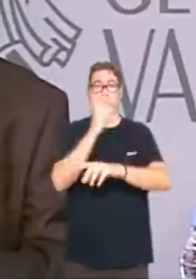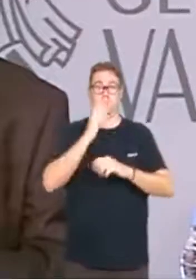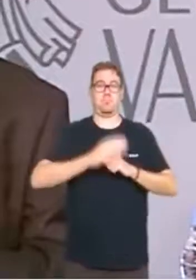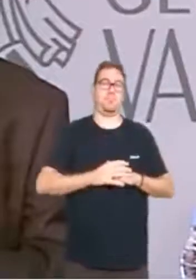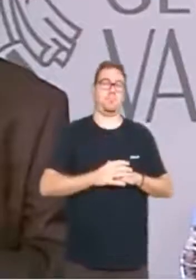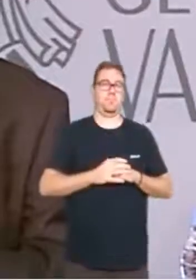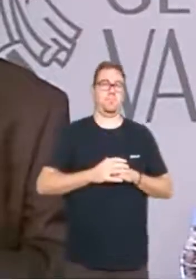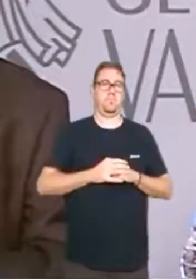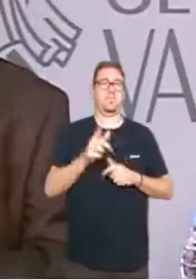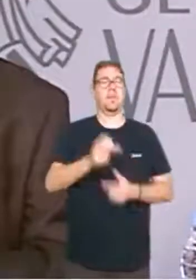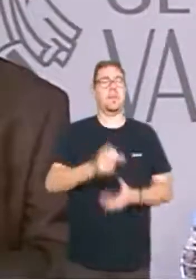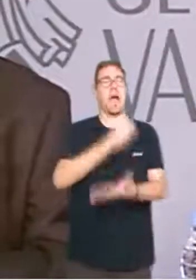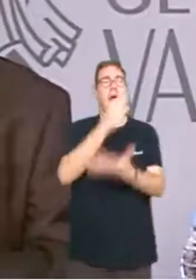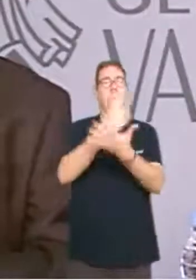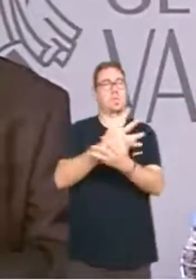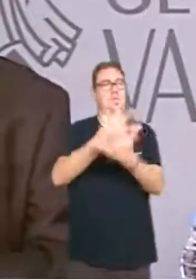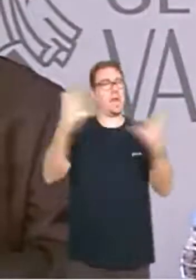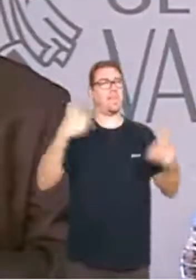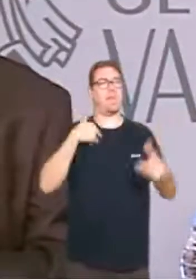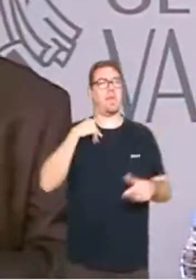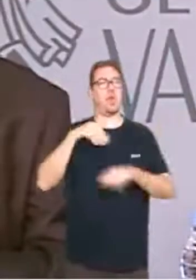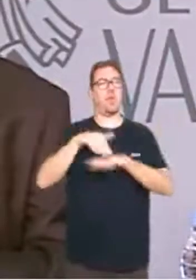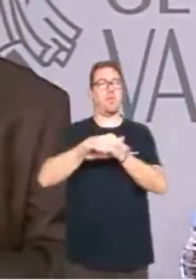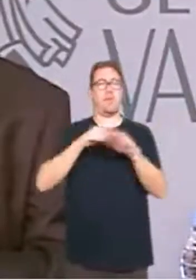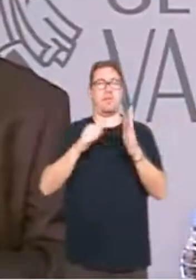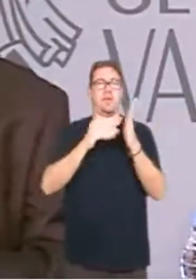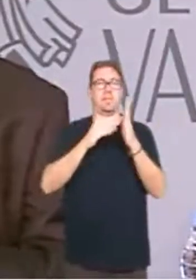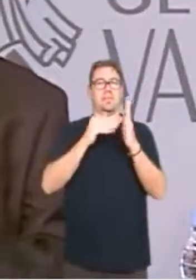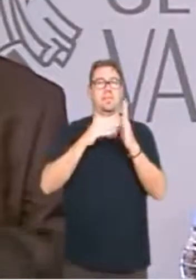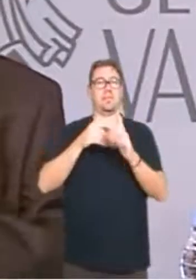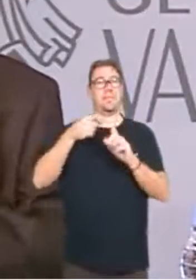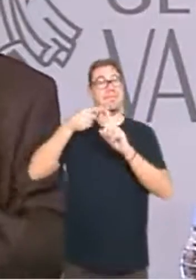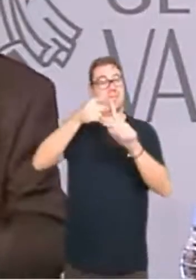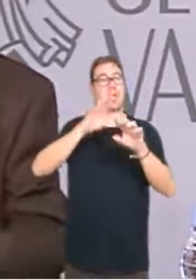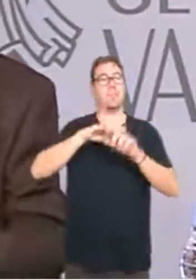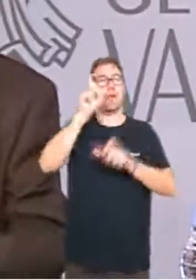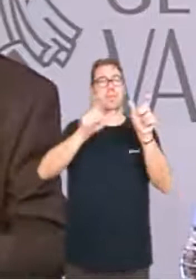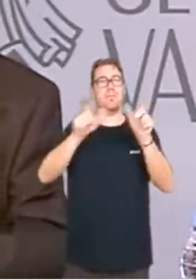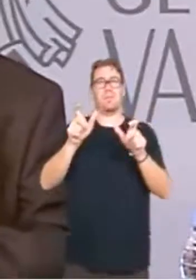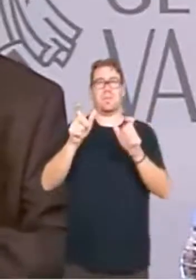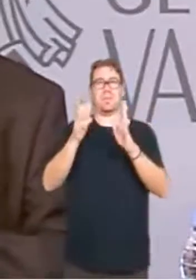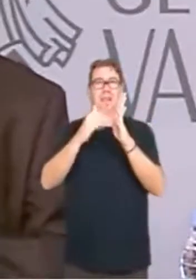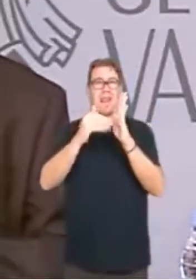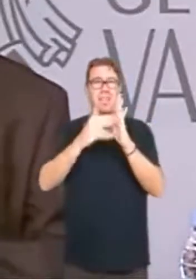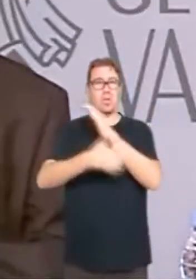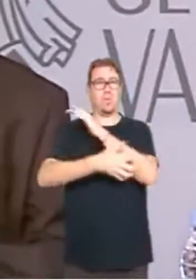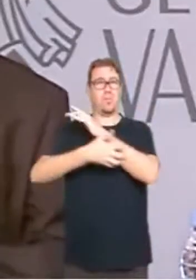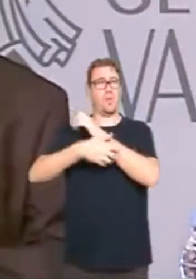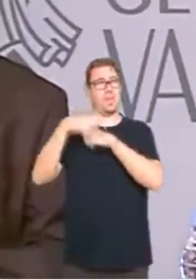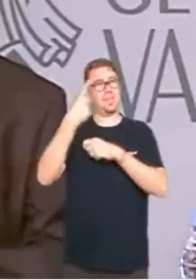És la gran aposta del Consell en la lluita contra l'empobriment dels valencians i valencianes.